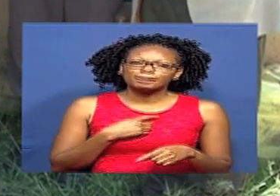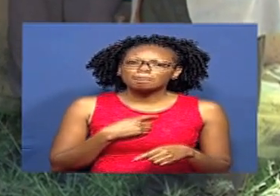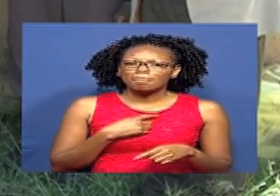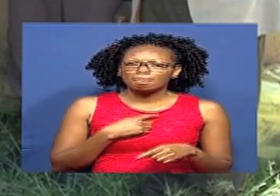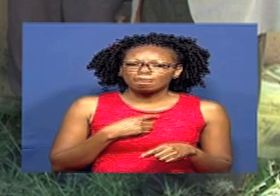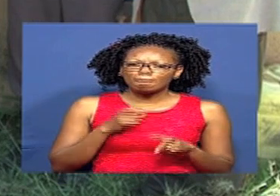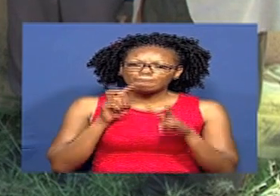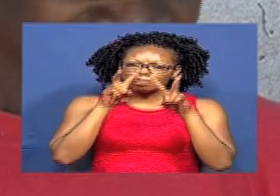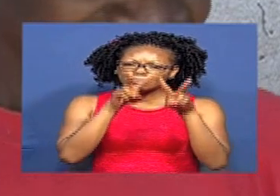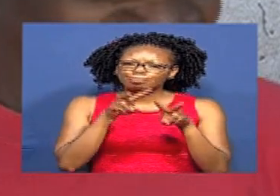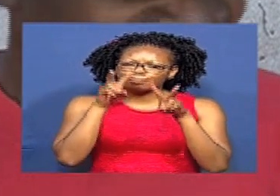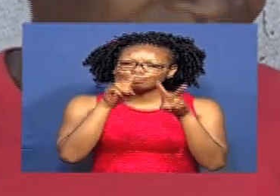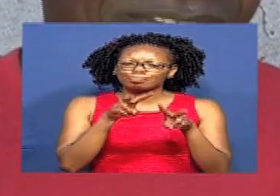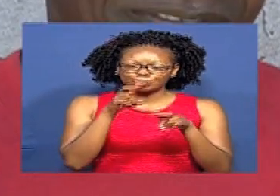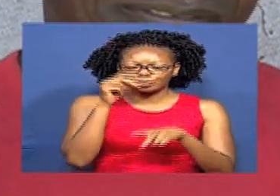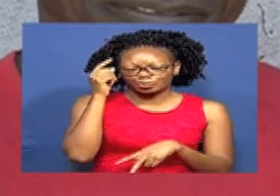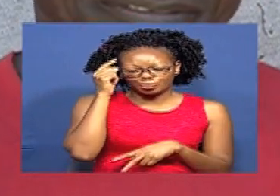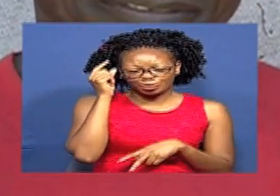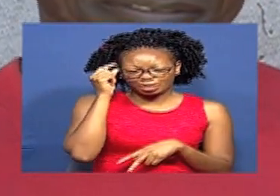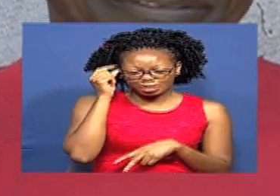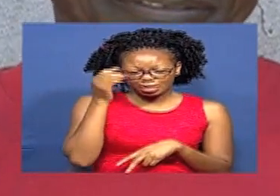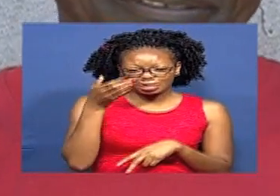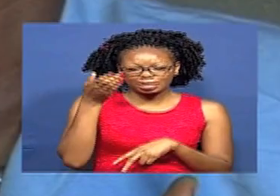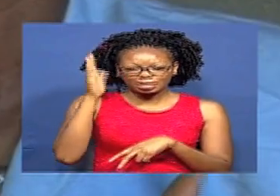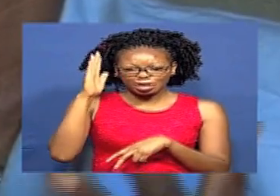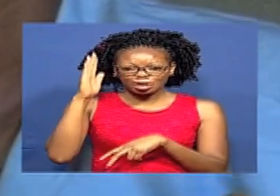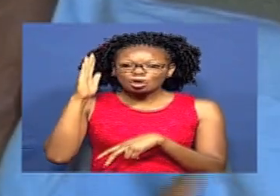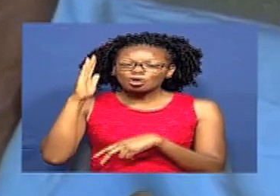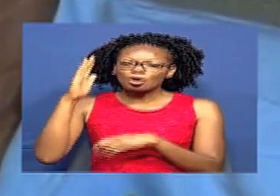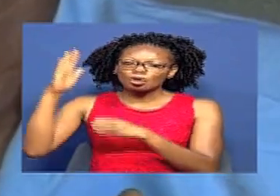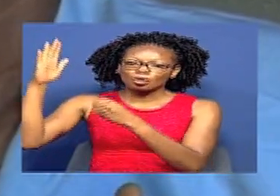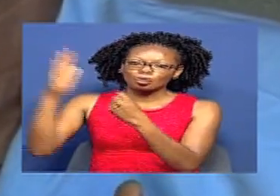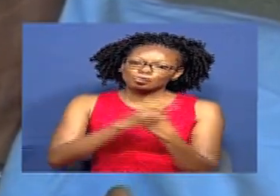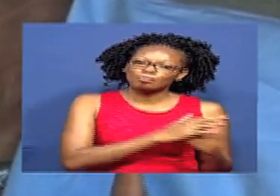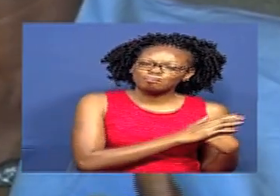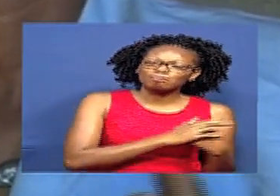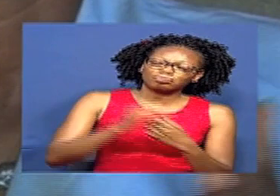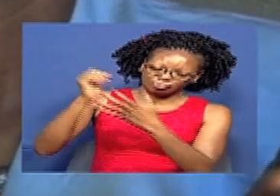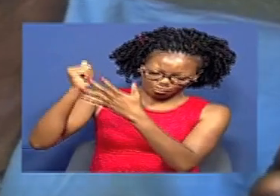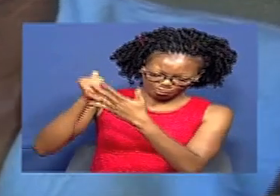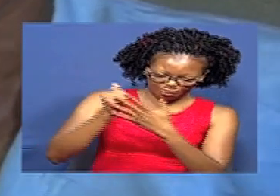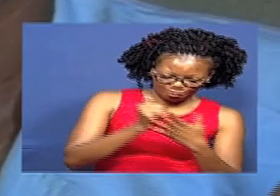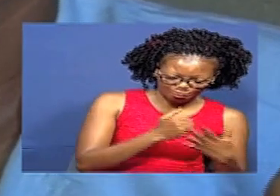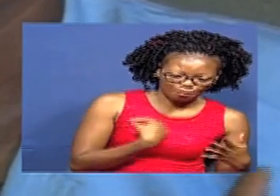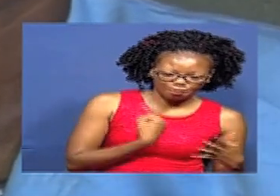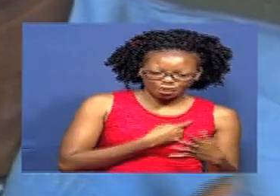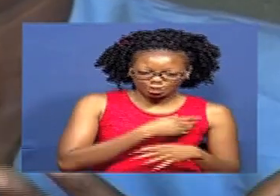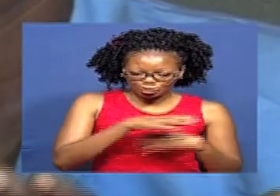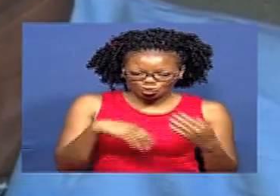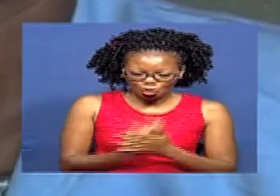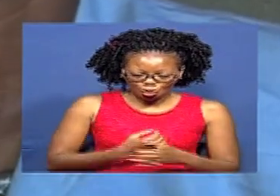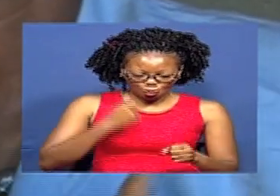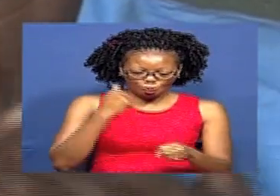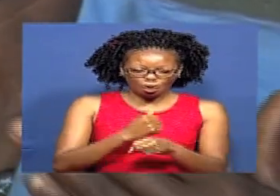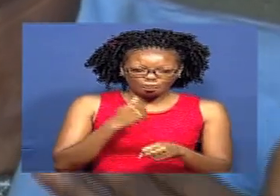ambao Sisi wenye tunafikiria Kwa sahi Tunafikiria mungu Wakiturizesha Na tufanye kazi Sisu wote